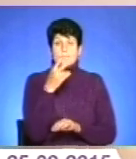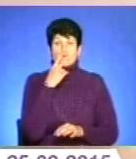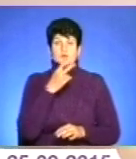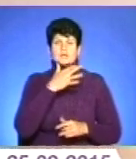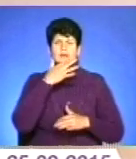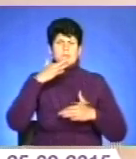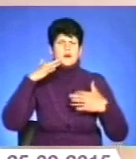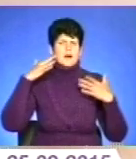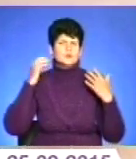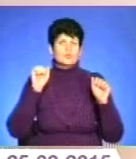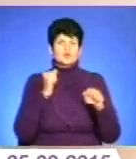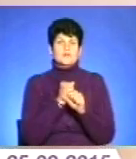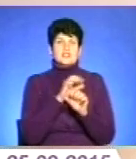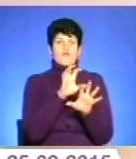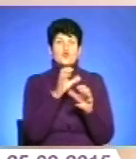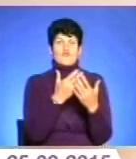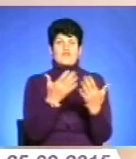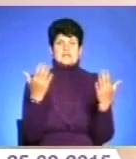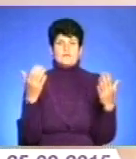дуже багато, і можна робити фотовиставку.